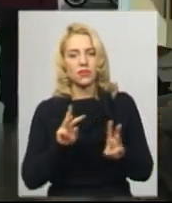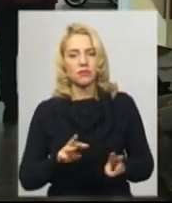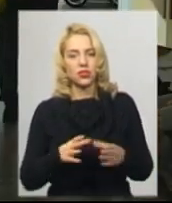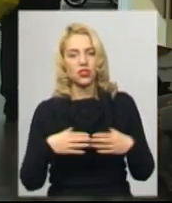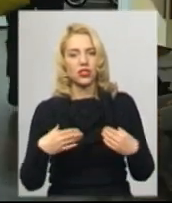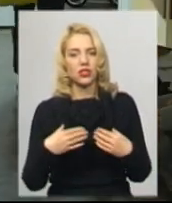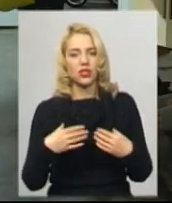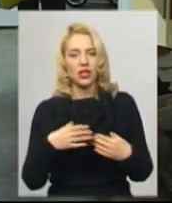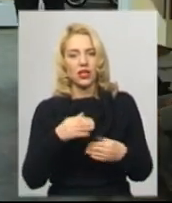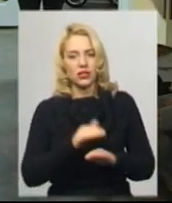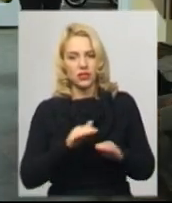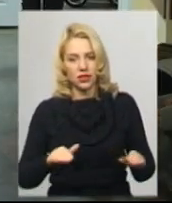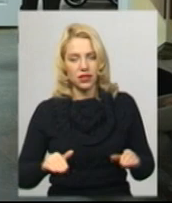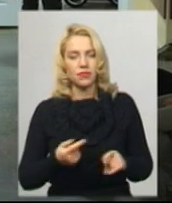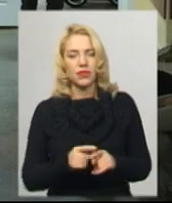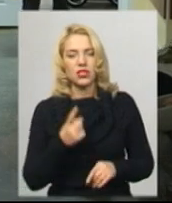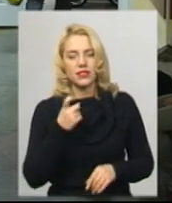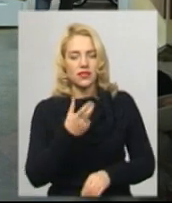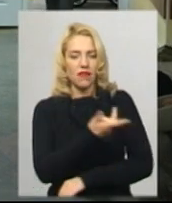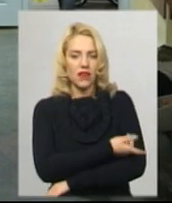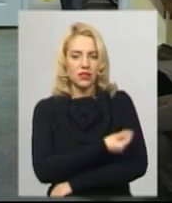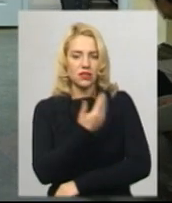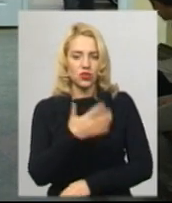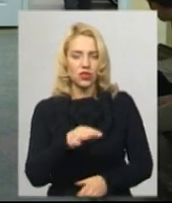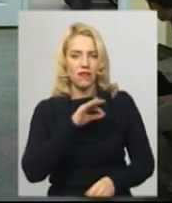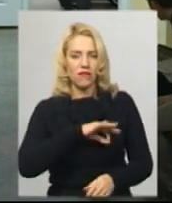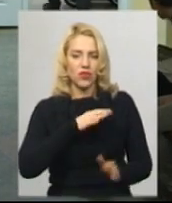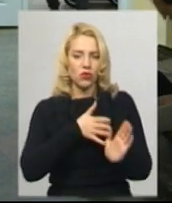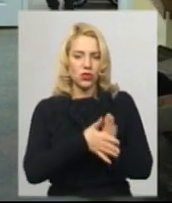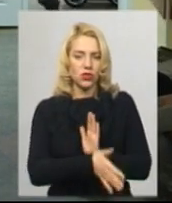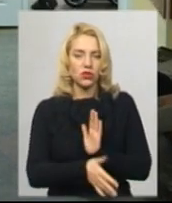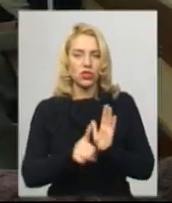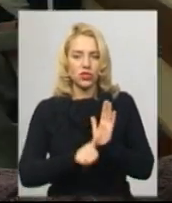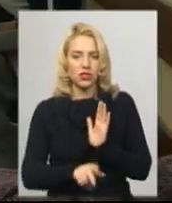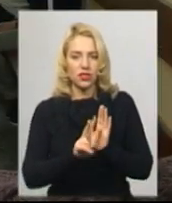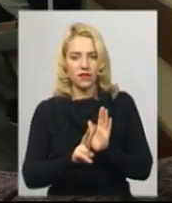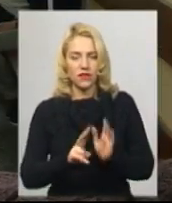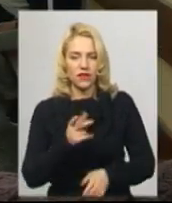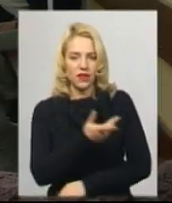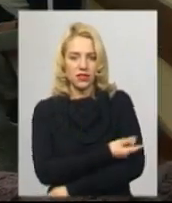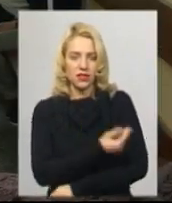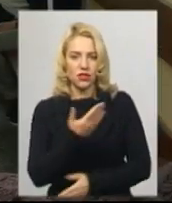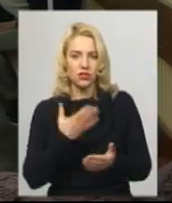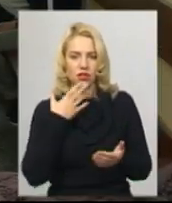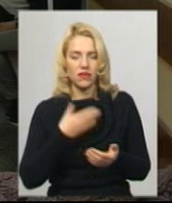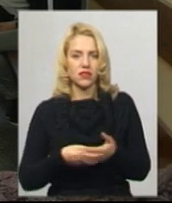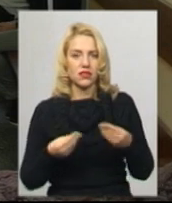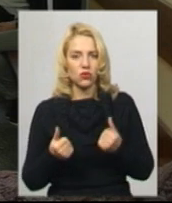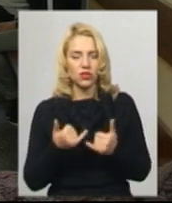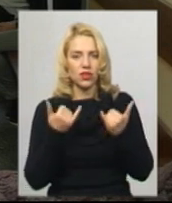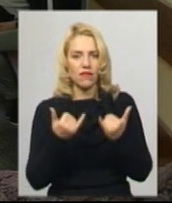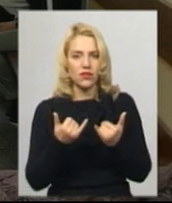дітьми. Із 100 вакцин вже використано 62 вакцини. Якщо за власні кошті, на